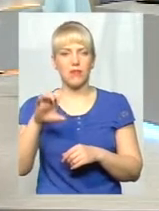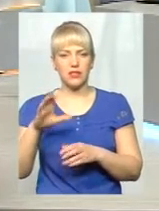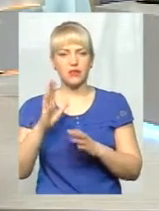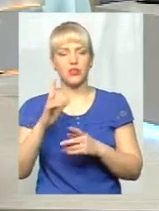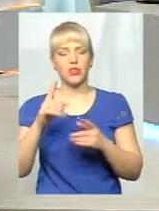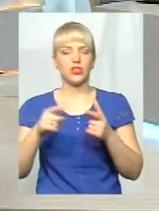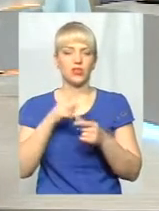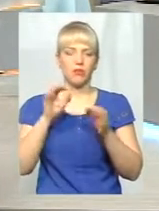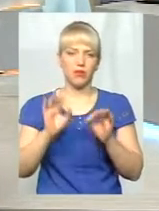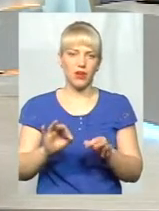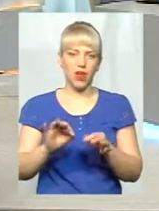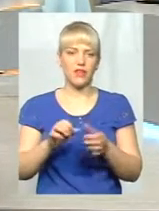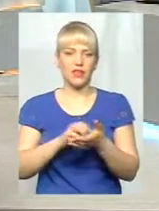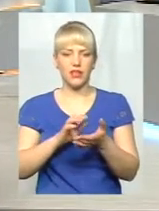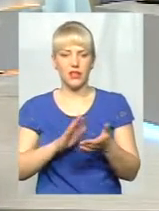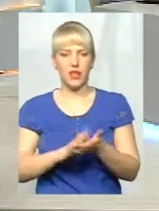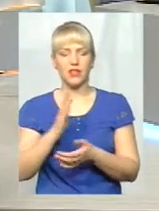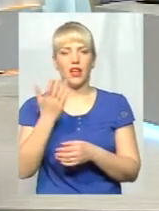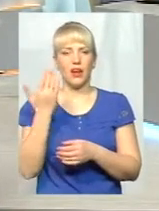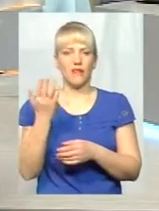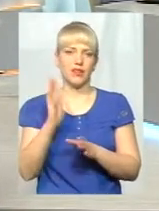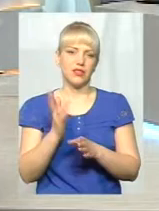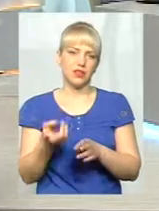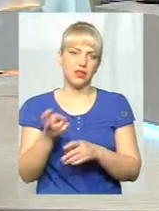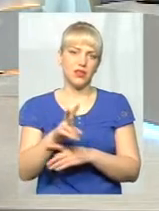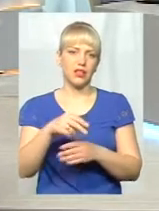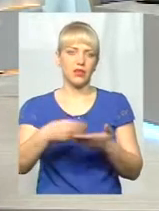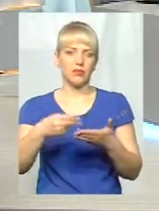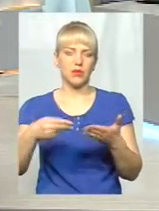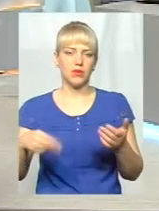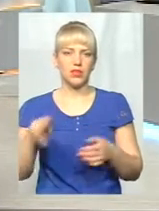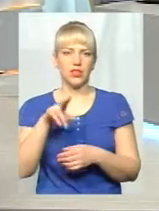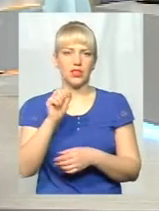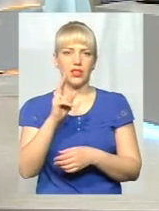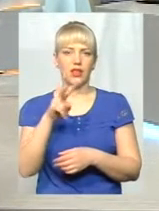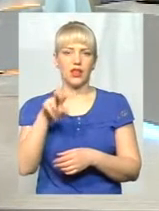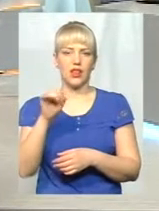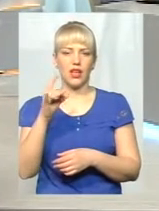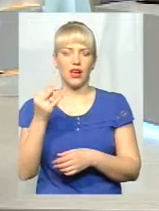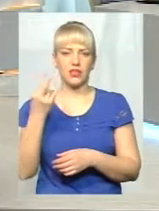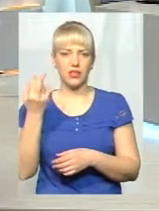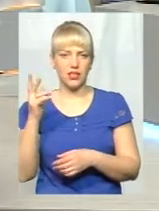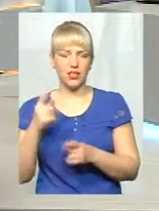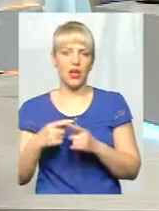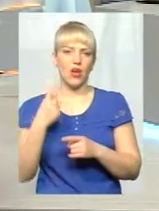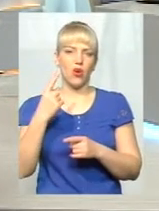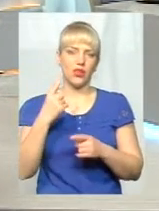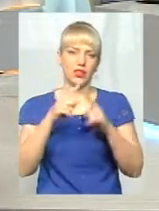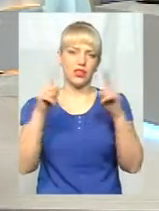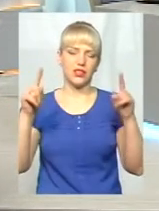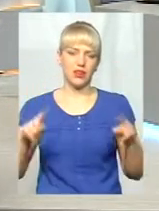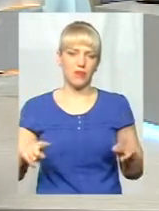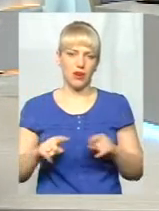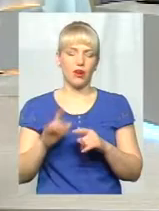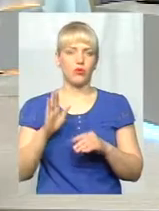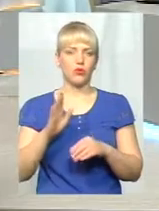ви тільки прийдете, підпишете декларацію. Один екземпляр лише цих пацієнтів, один в закладі